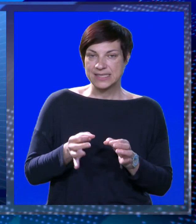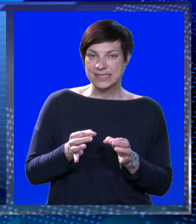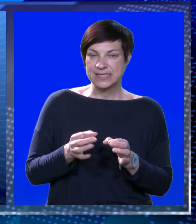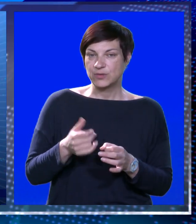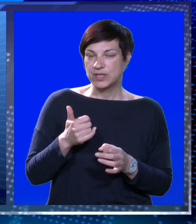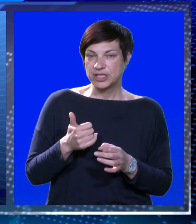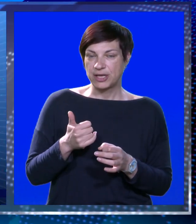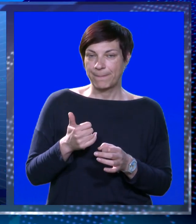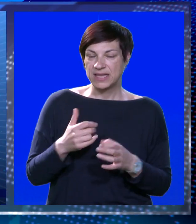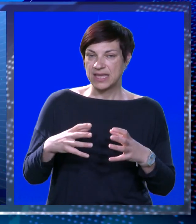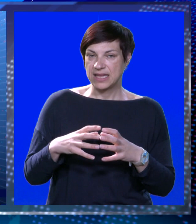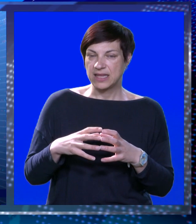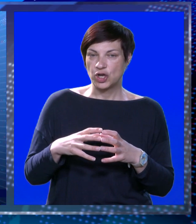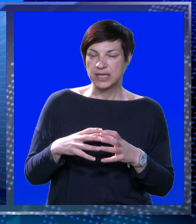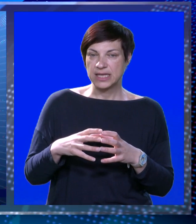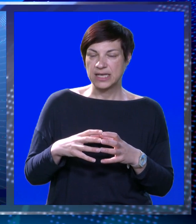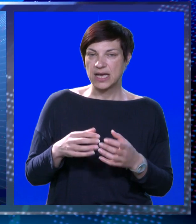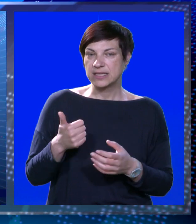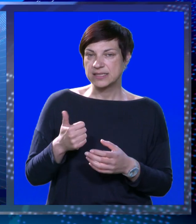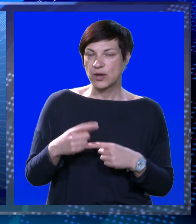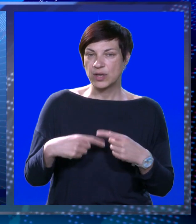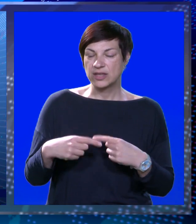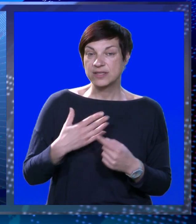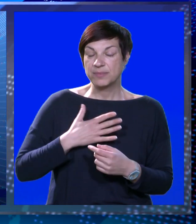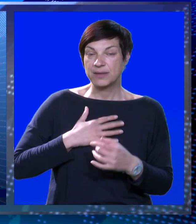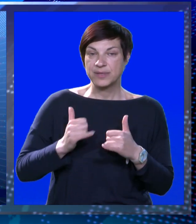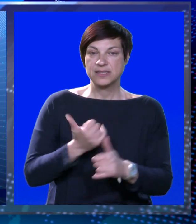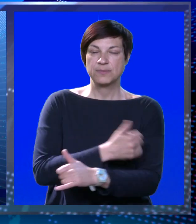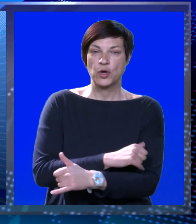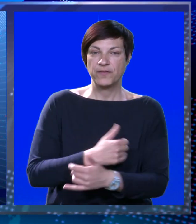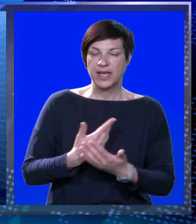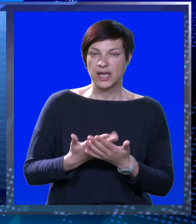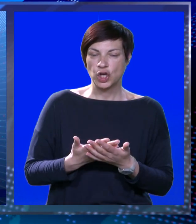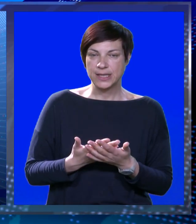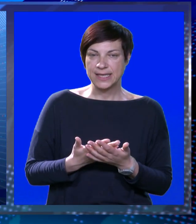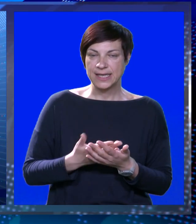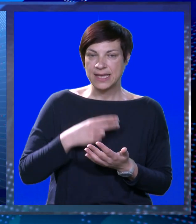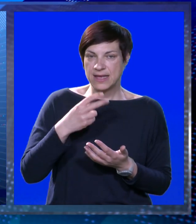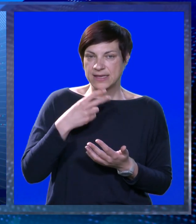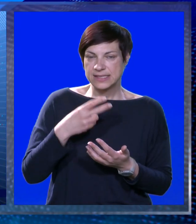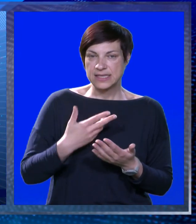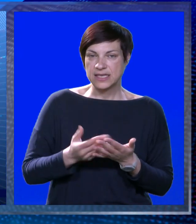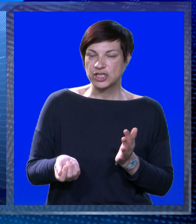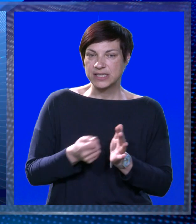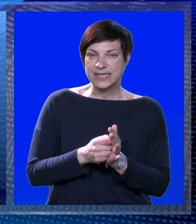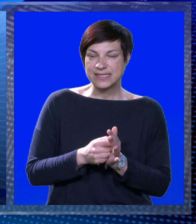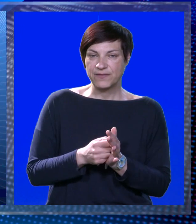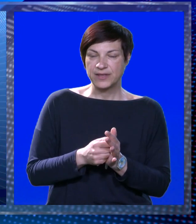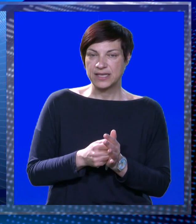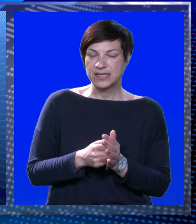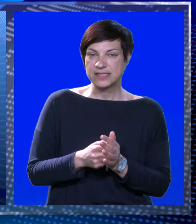Sigurno će biti jedna ordinacija, dakle ordinacija u jednoj smeni. Mi smo ove godine zatražili da se